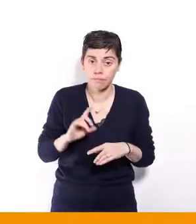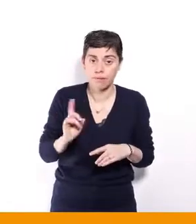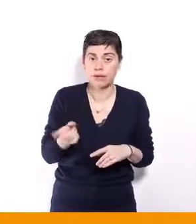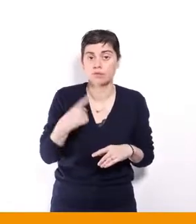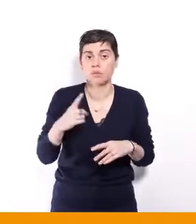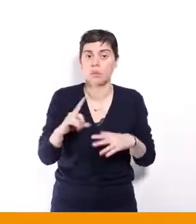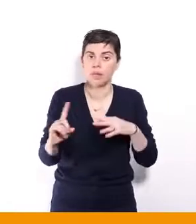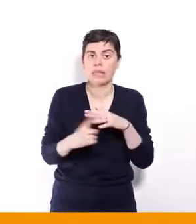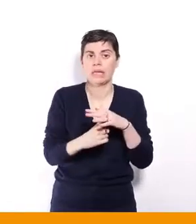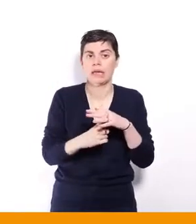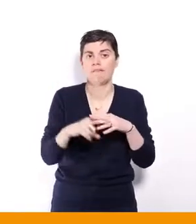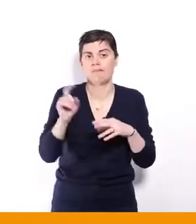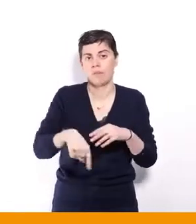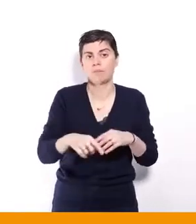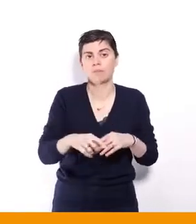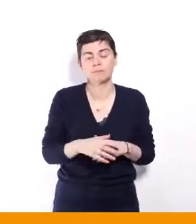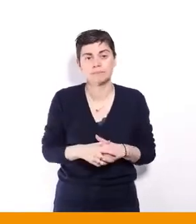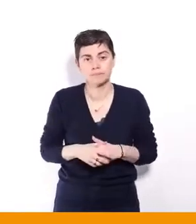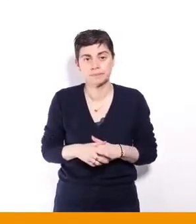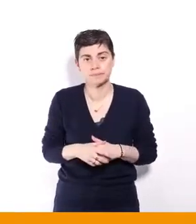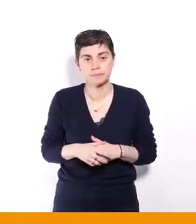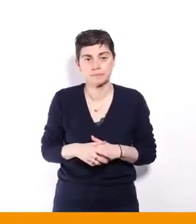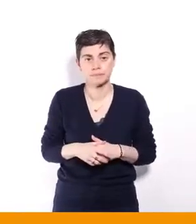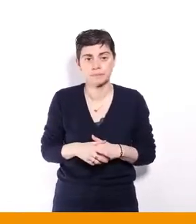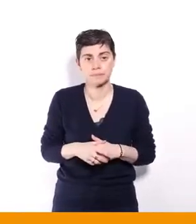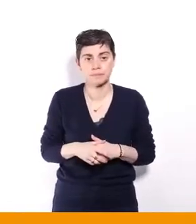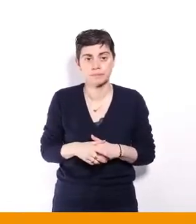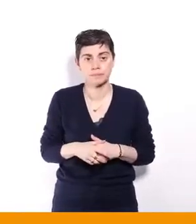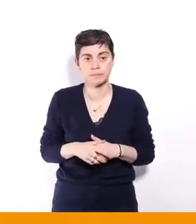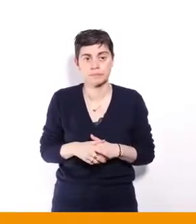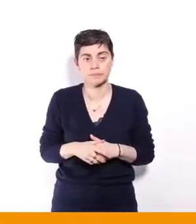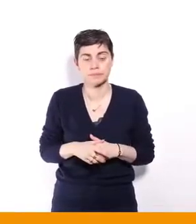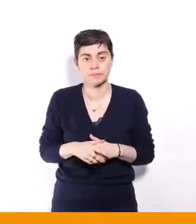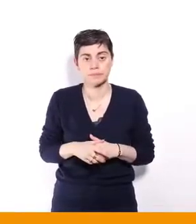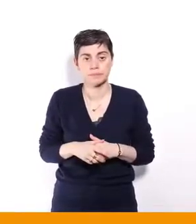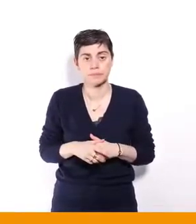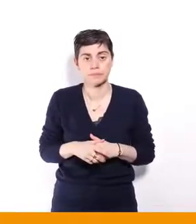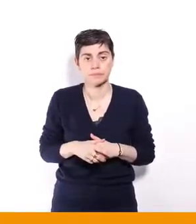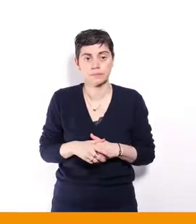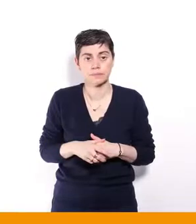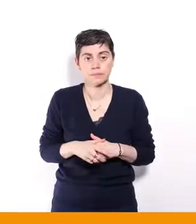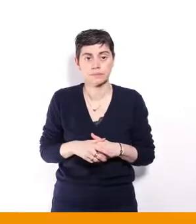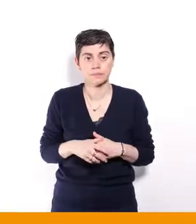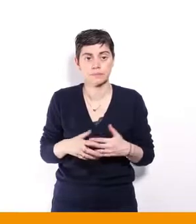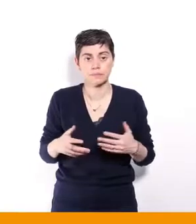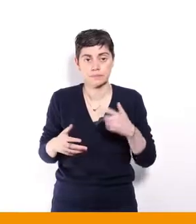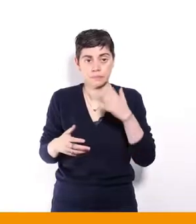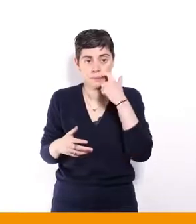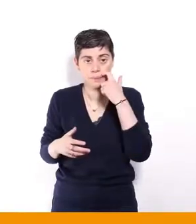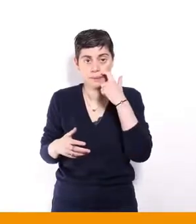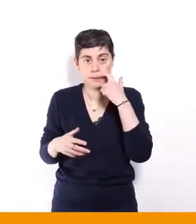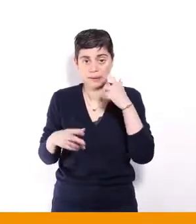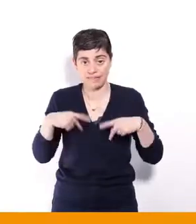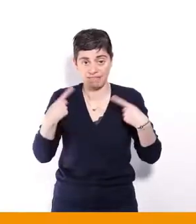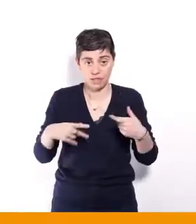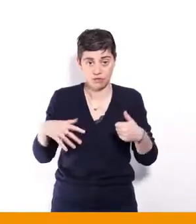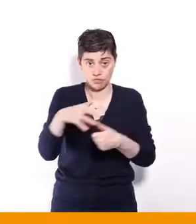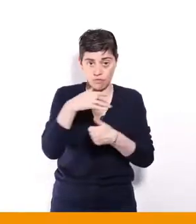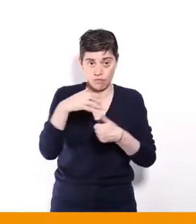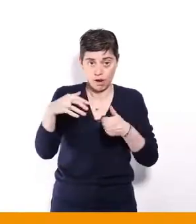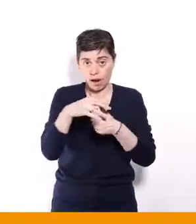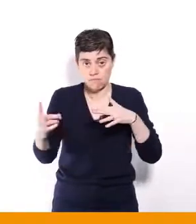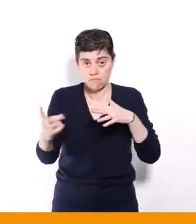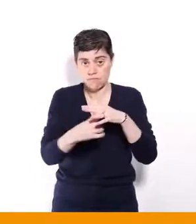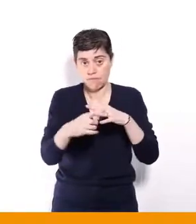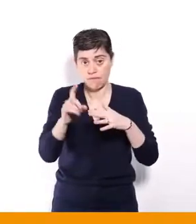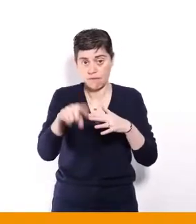à cette vie sociale, parce que c'est aussi une vie sociale, le